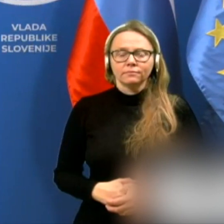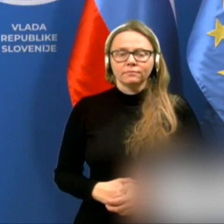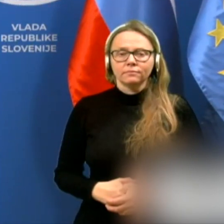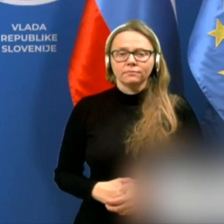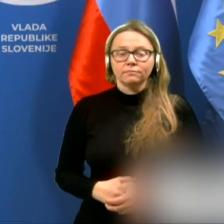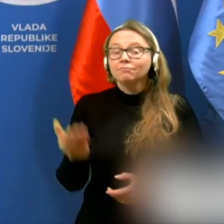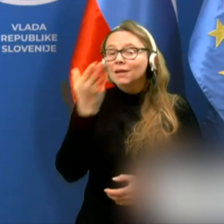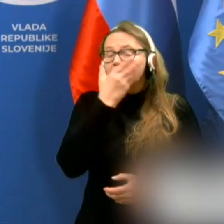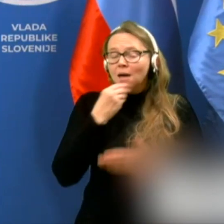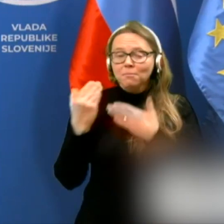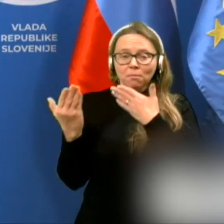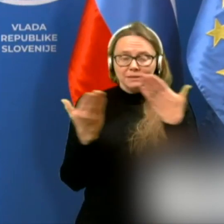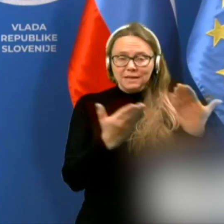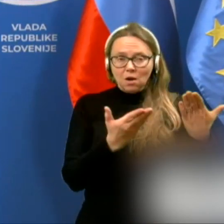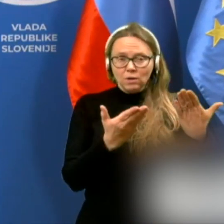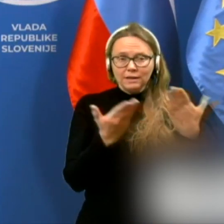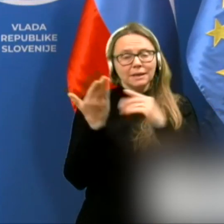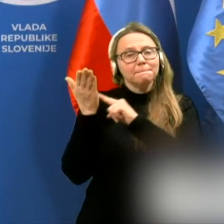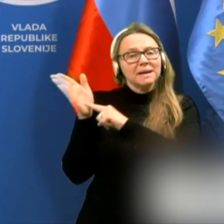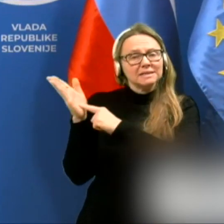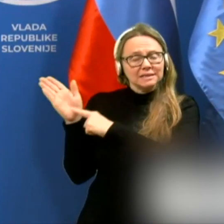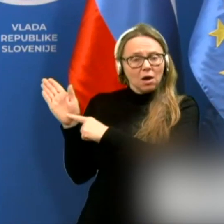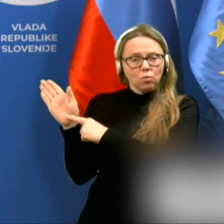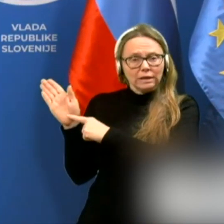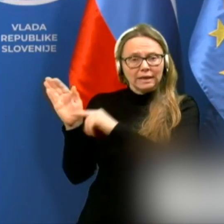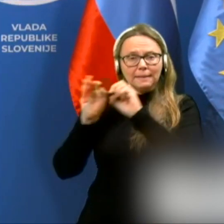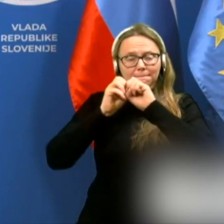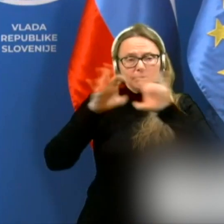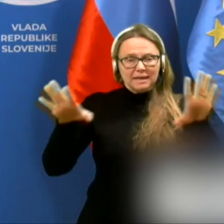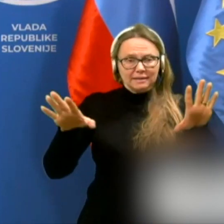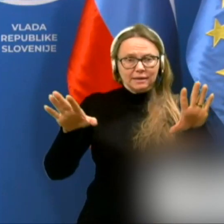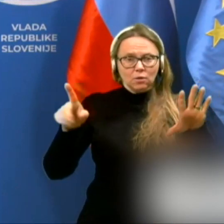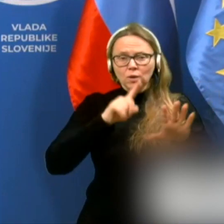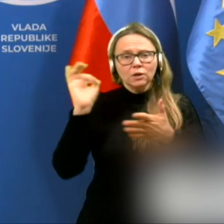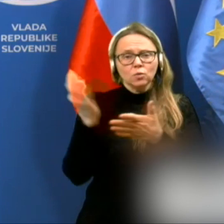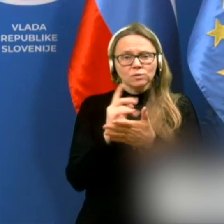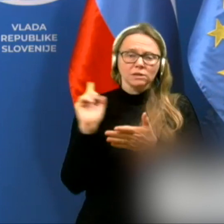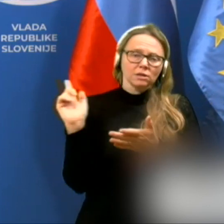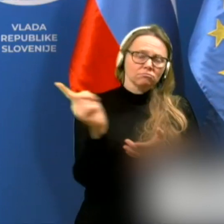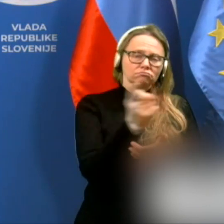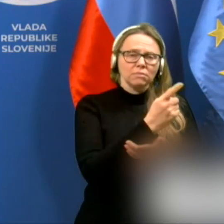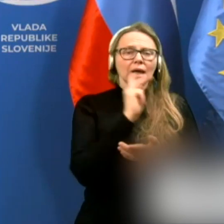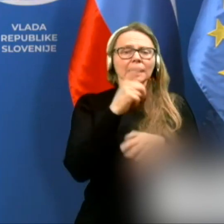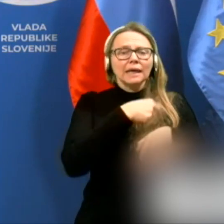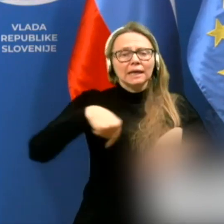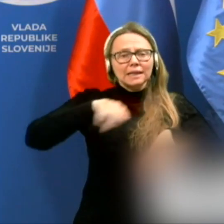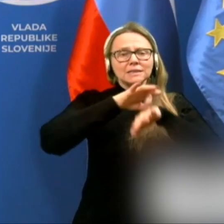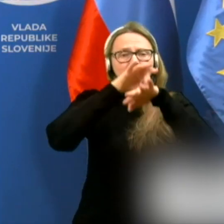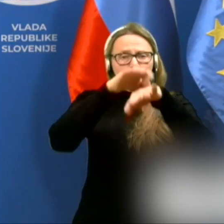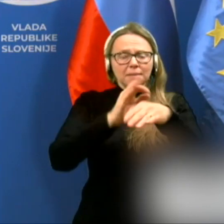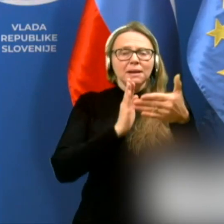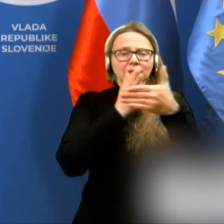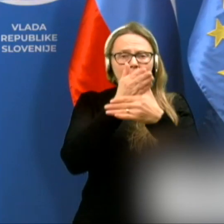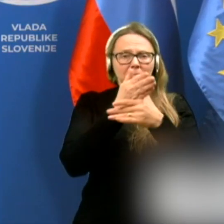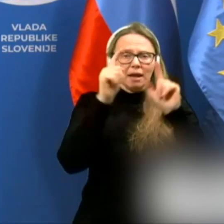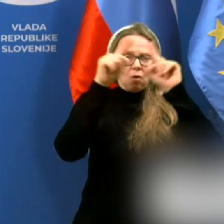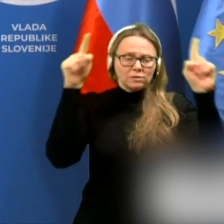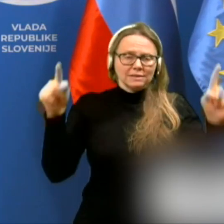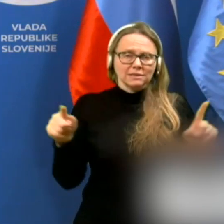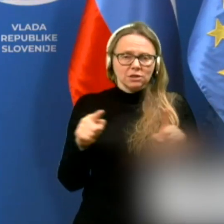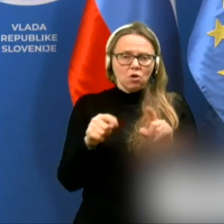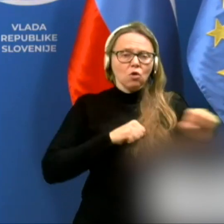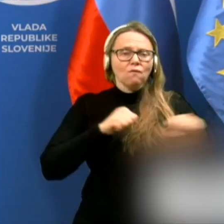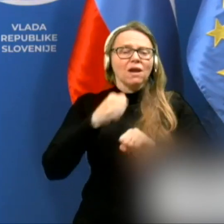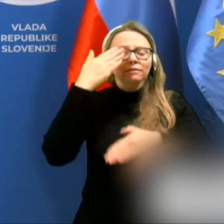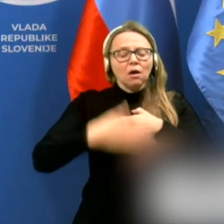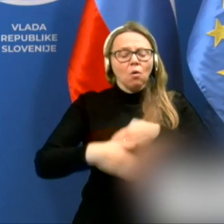Lepo pozdravljeni predstavniki medijev in vsi ostali, ki nas spremljate preko zaslonov. Vlada